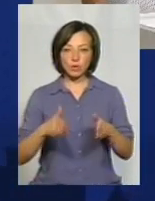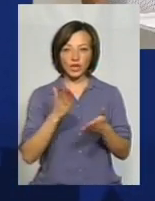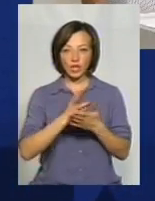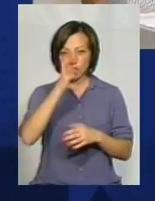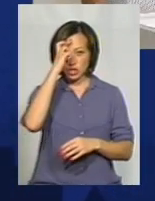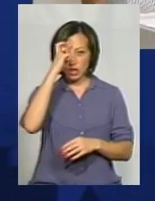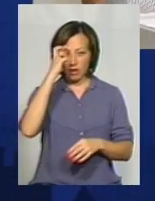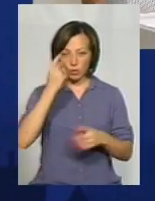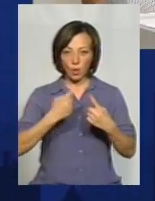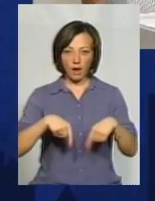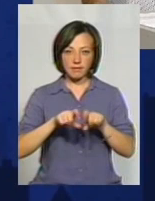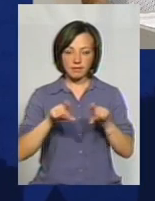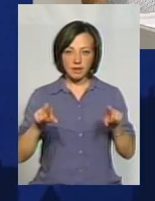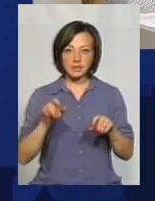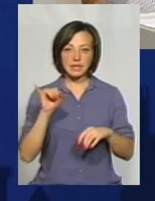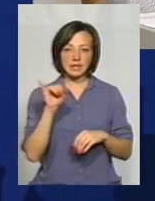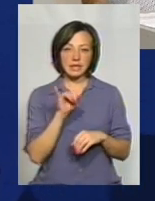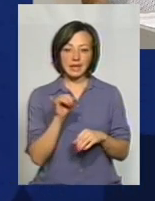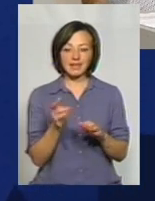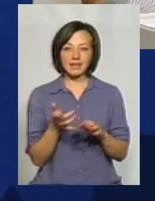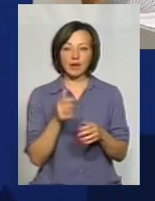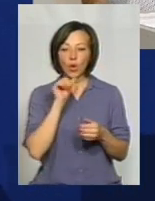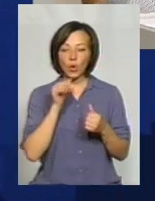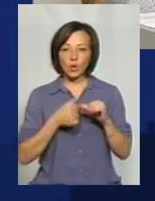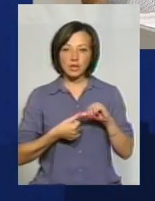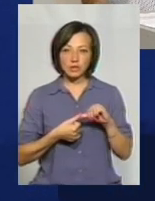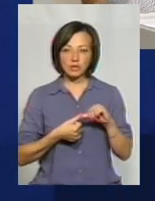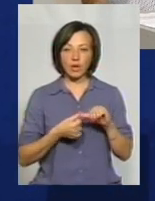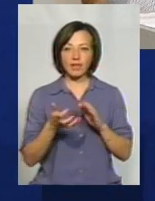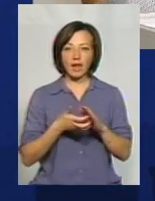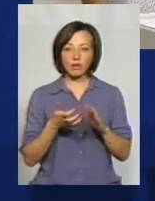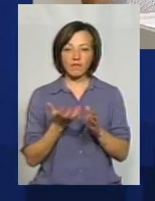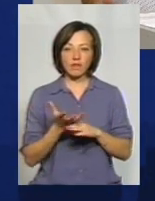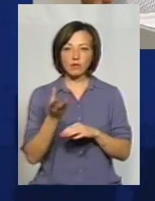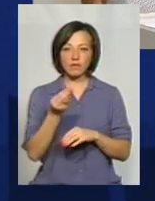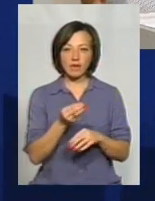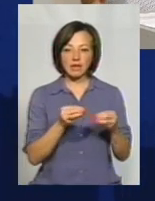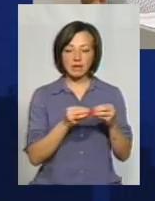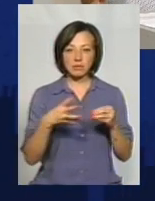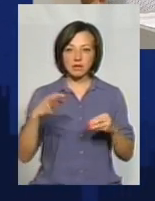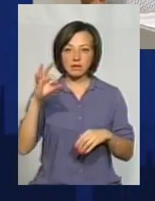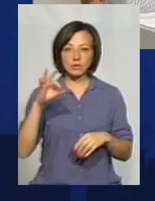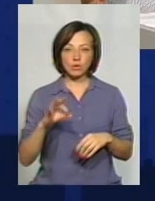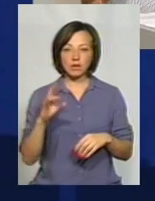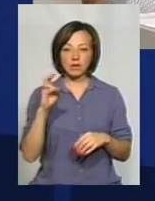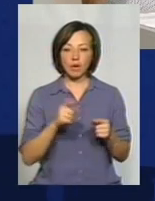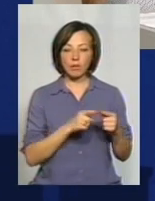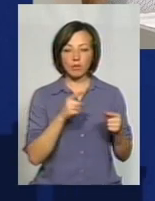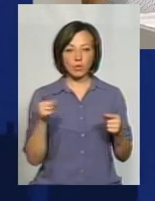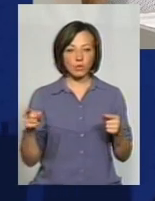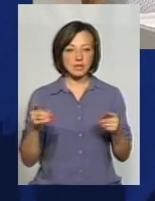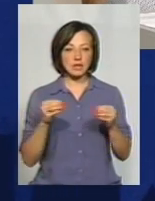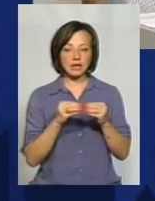Із того хронічного дофінансування межі 10-15% на протязі